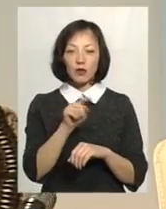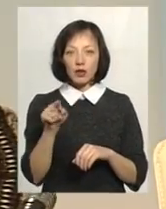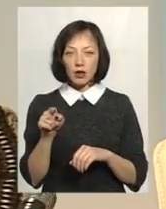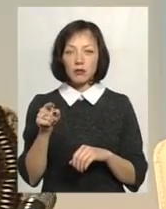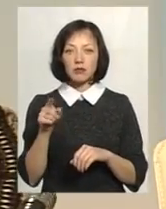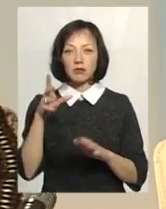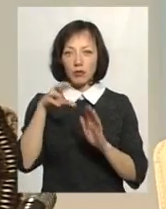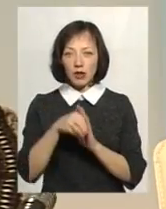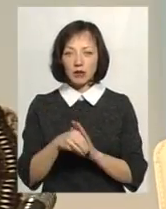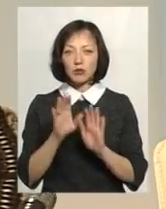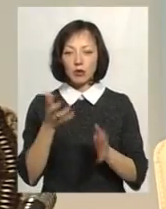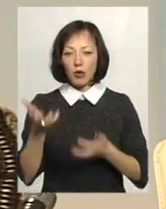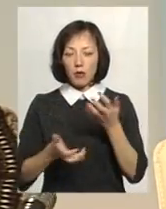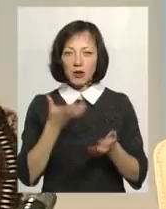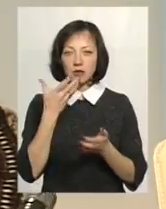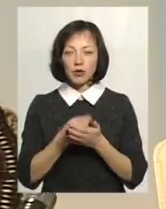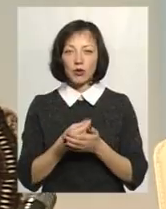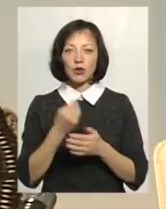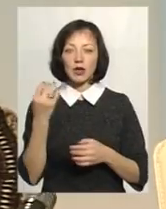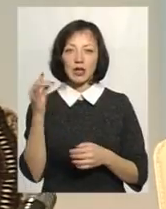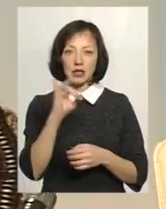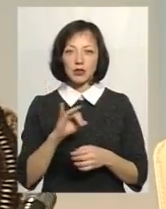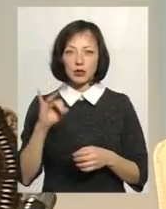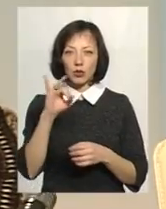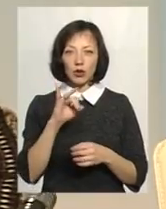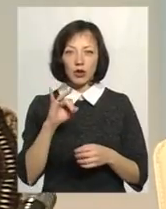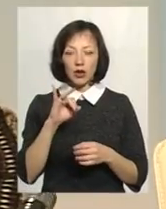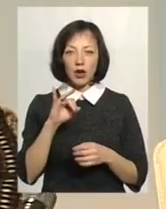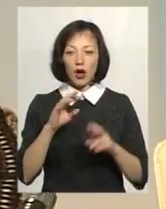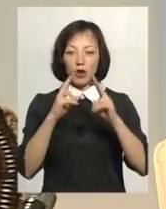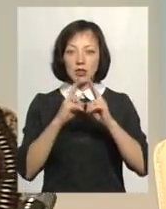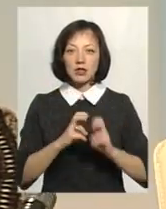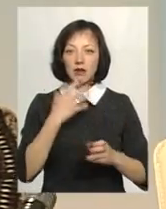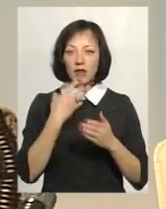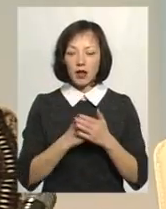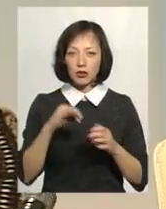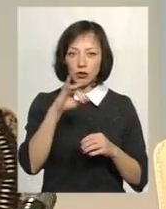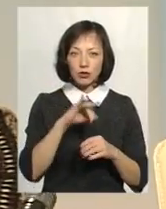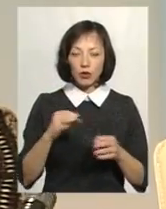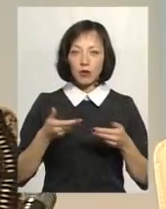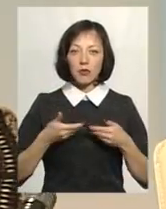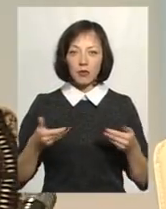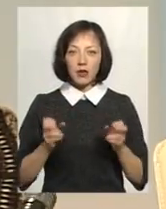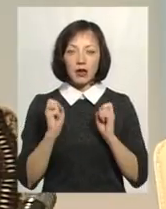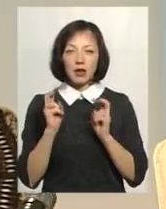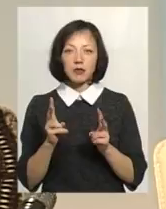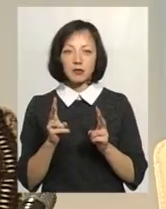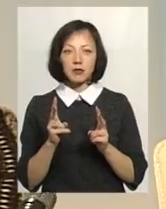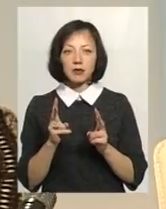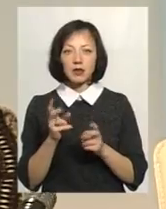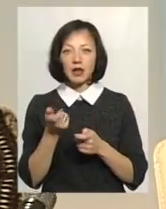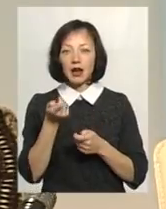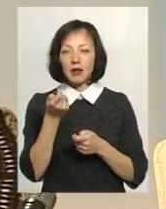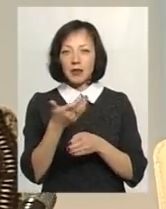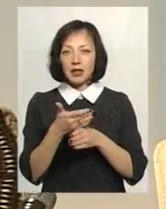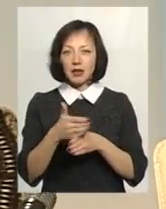поринуть і будуть глибше копати свою власну історію. Адже, розглядаючи власну історію, ми якби закреплимка в